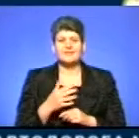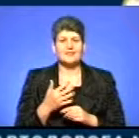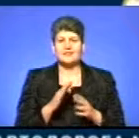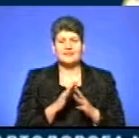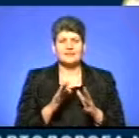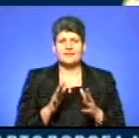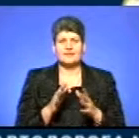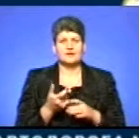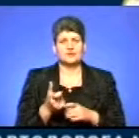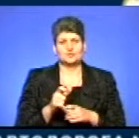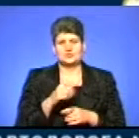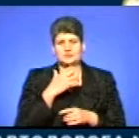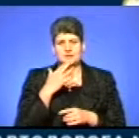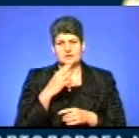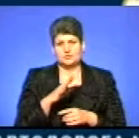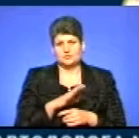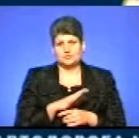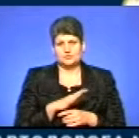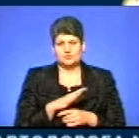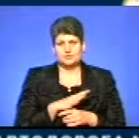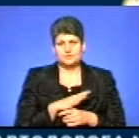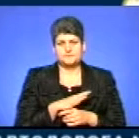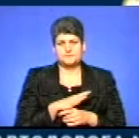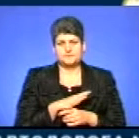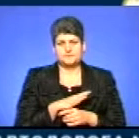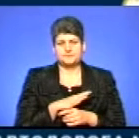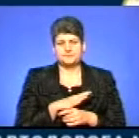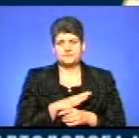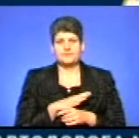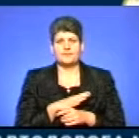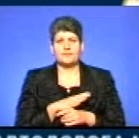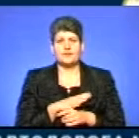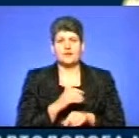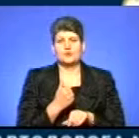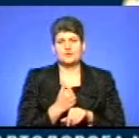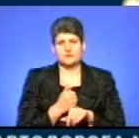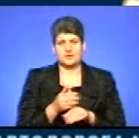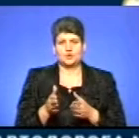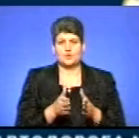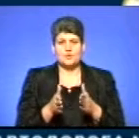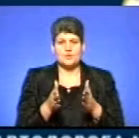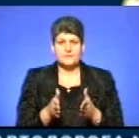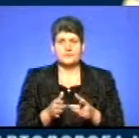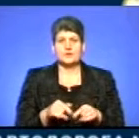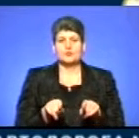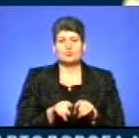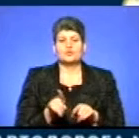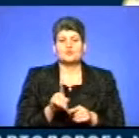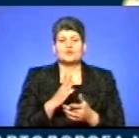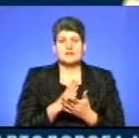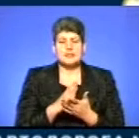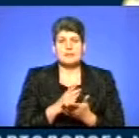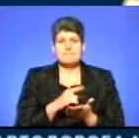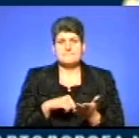були, на даній ділянці дороги, не настільки були, так би сказати, пріоритетною дана ділянка дороги, тому що є